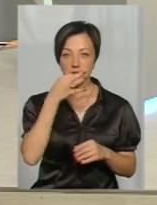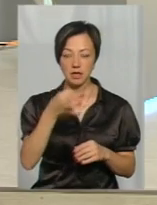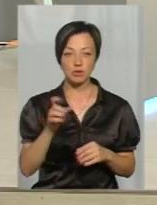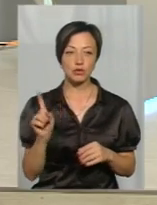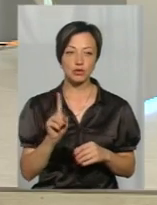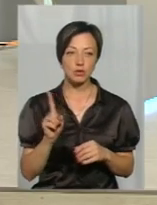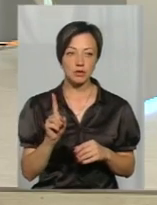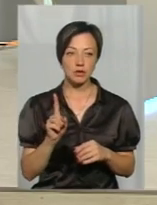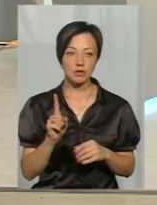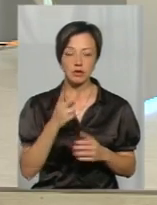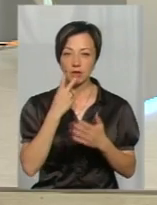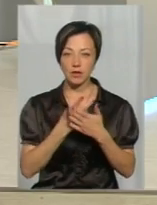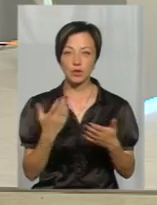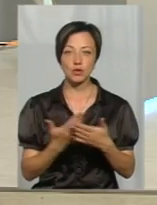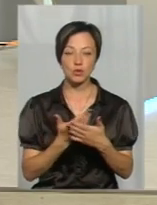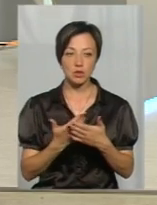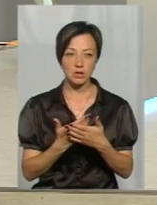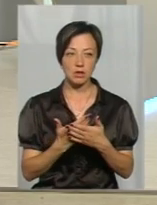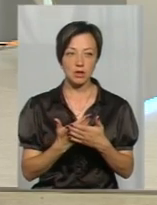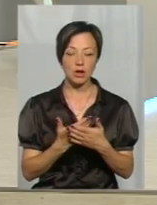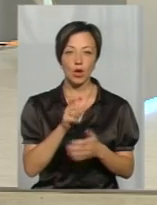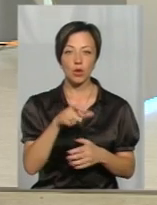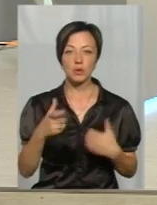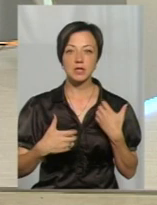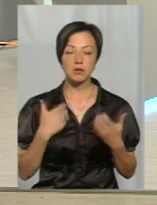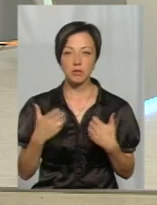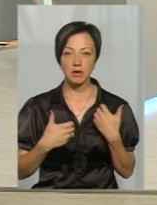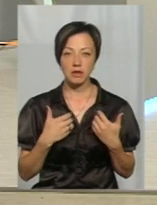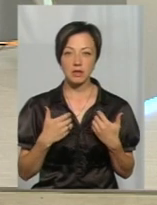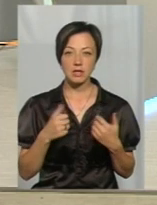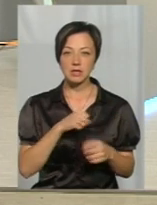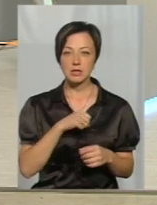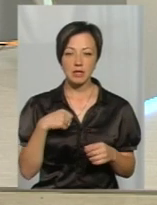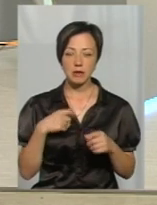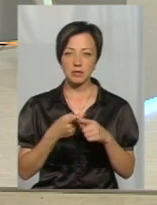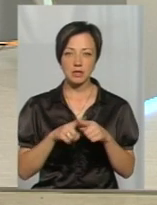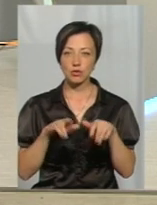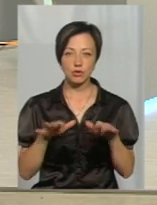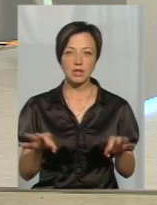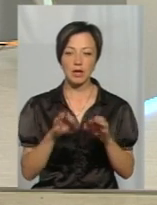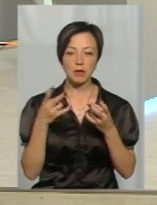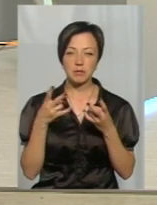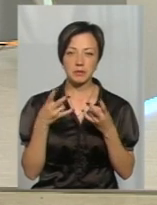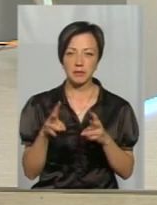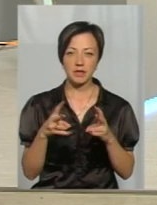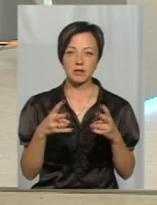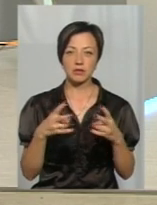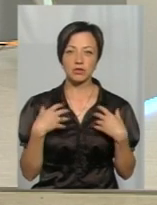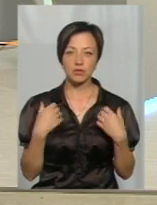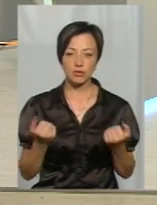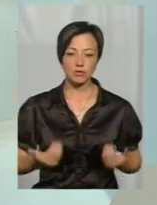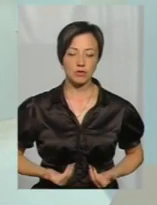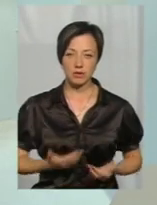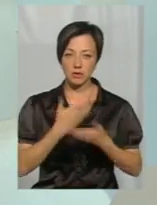що ми дивилися сюжет, і люди так занепокоєння якесь виявляють, сам по собі цей жук, він ніякої небезпеки для життя здоров'я людей не